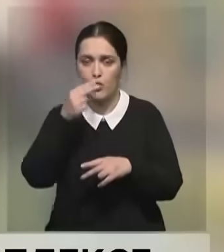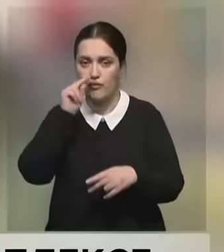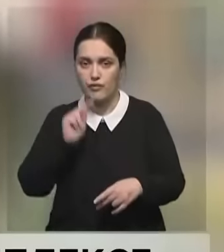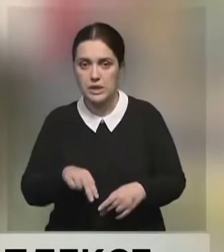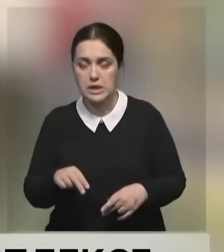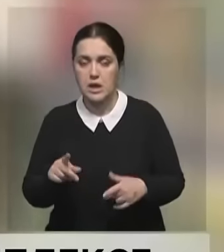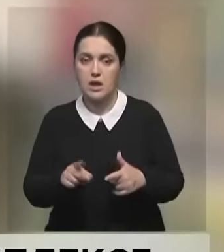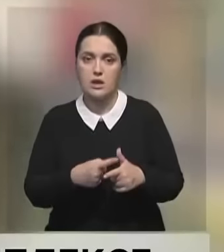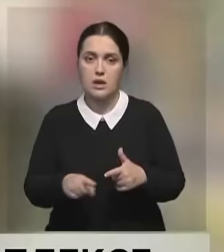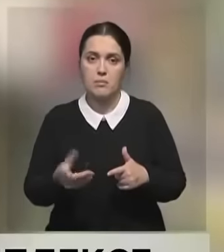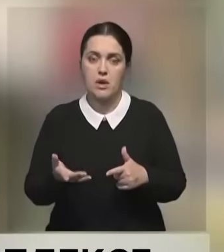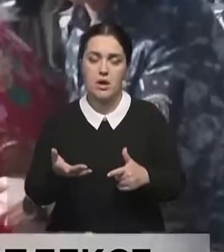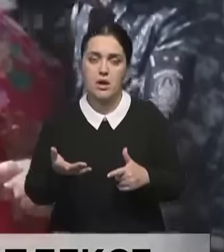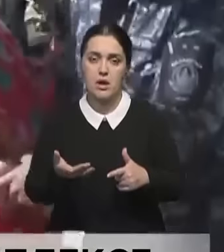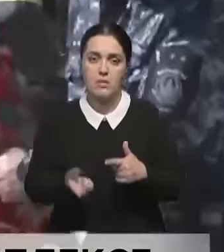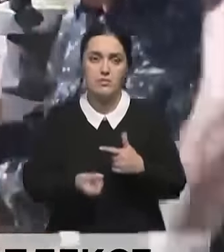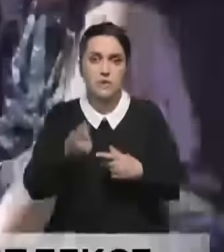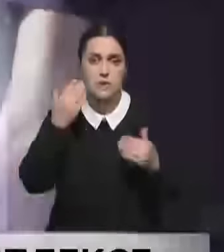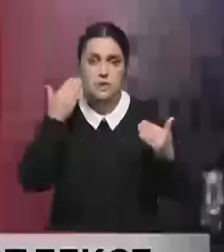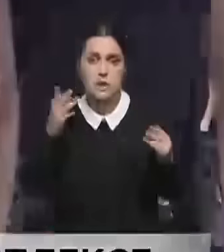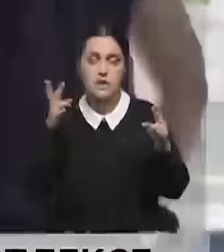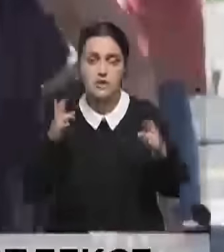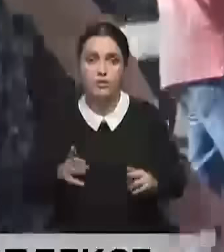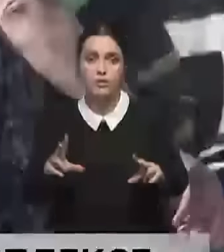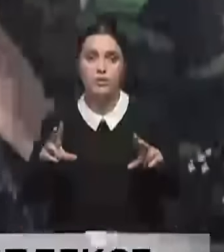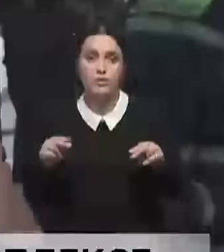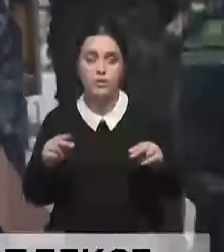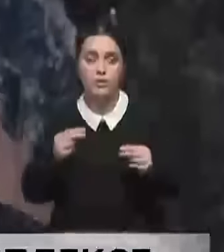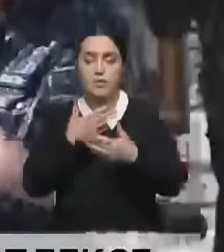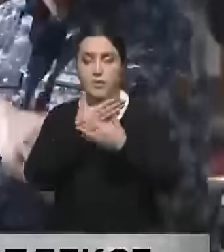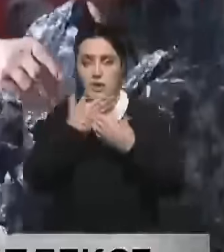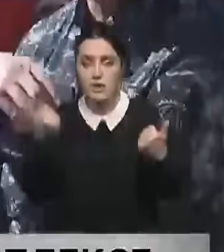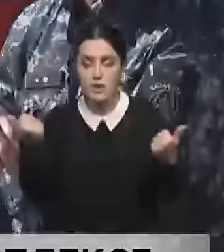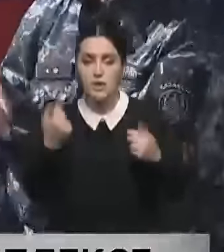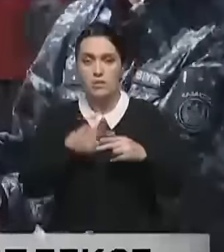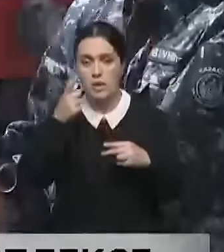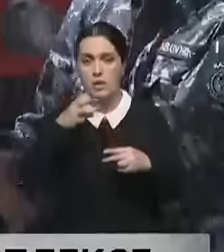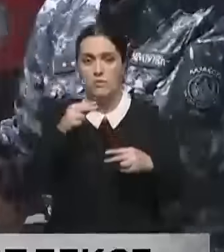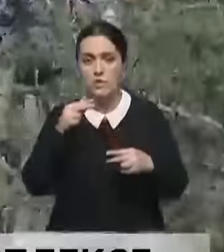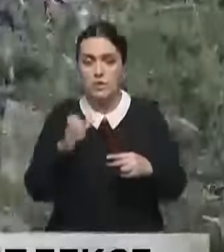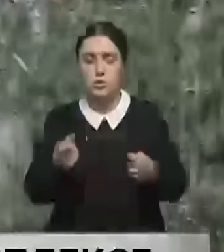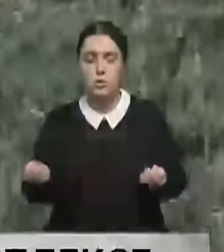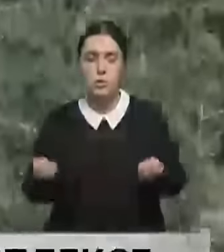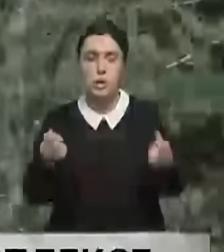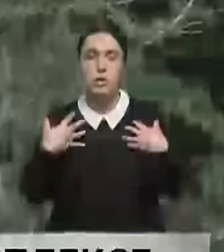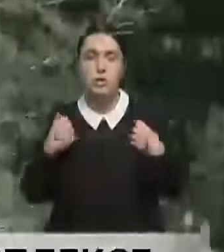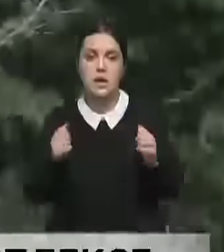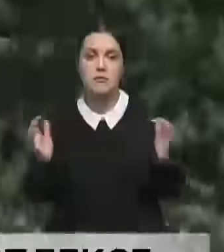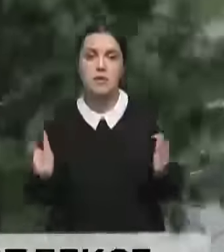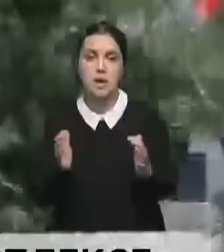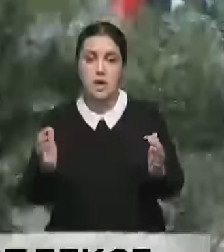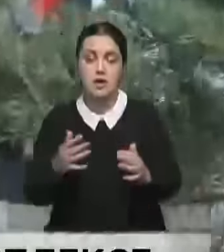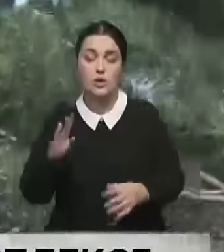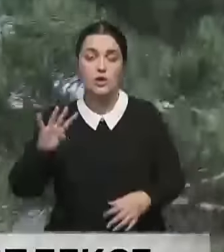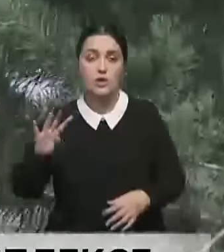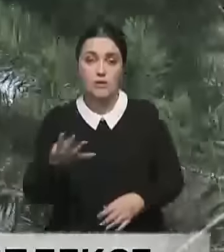малокалорийный источник огня. Жертв удалось избежать, сообщили в МЧС и в Управлении здравоохранения столицы. Тем не менее, у